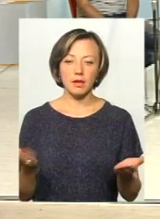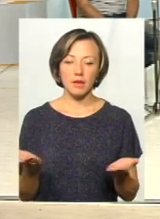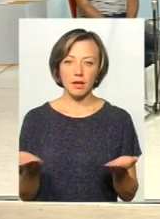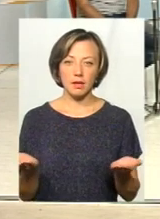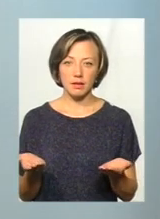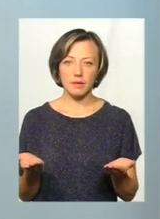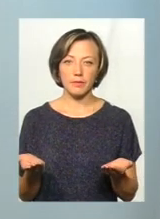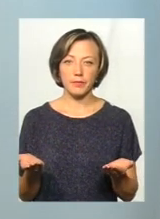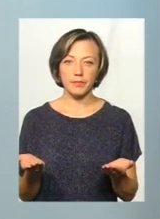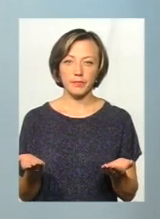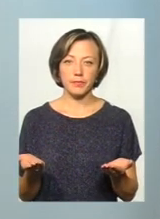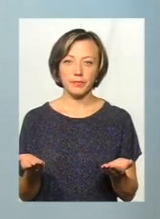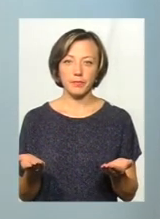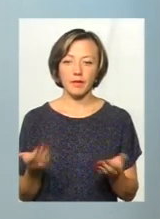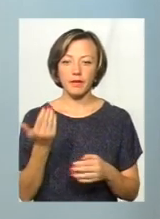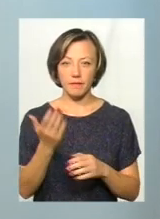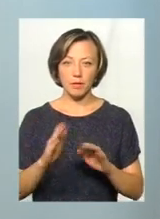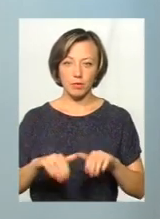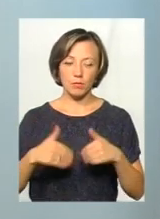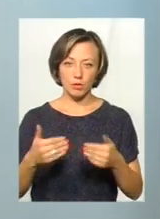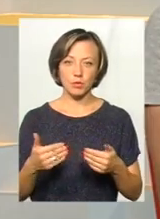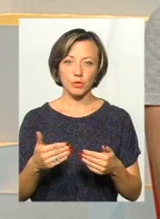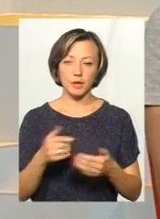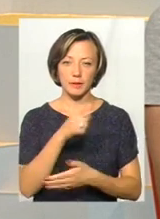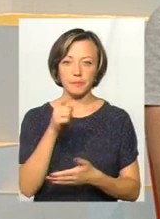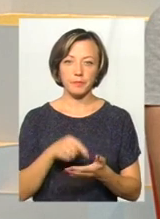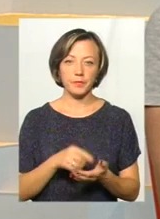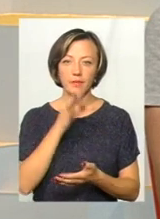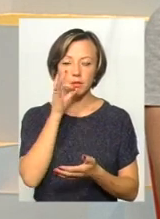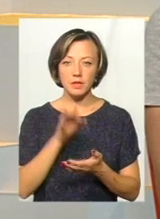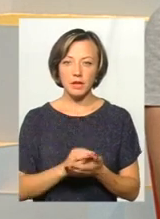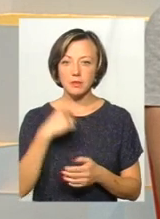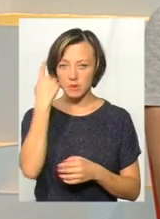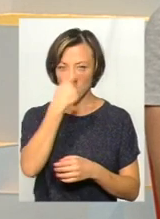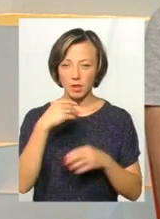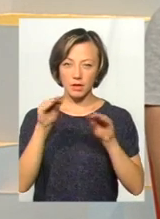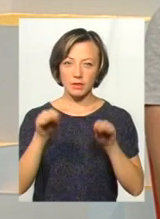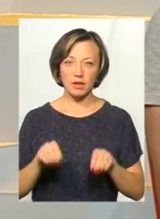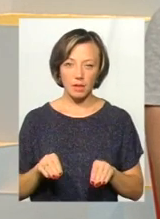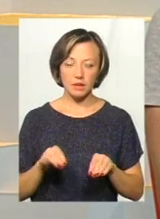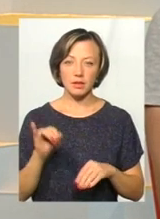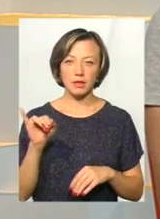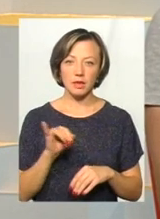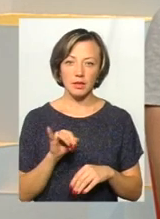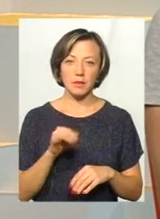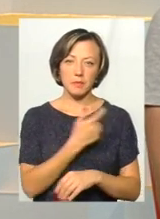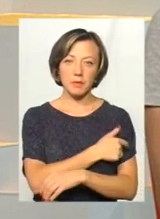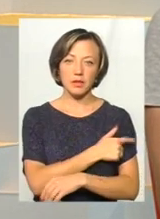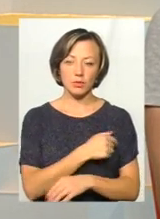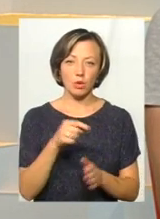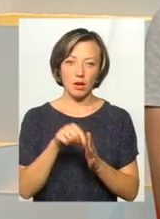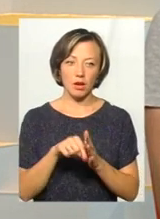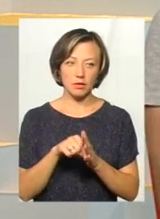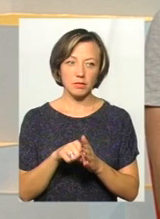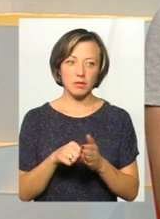ви пропонуєте? Відповідальність за захист персональних даних, а також даних медичного характеру,